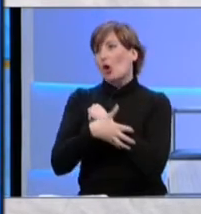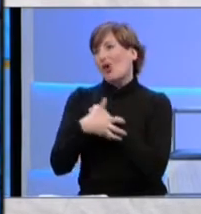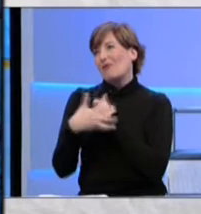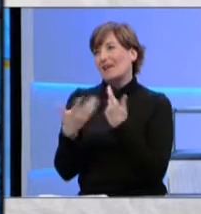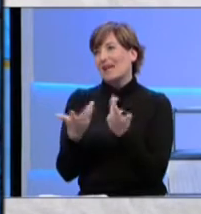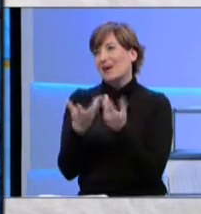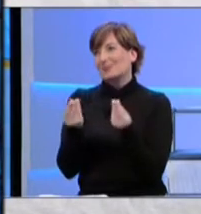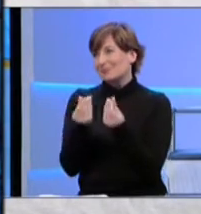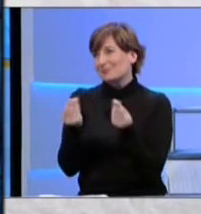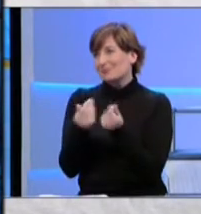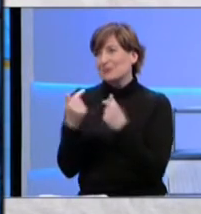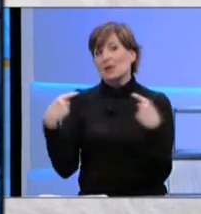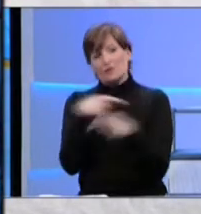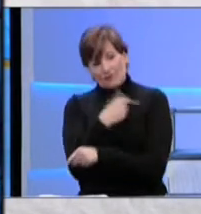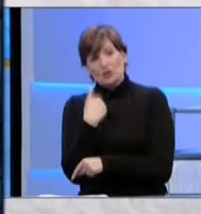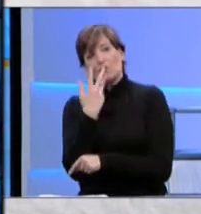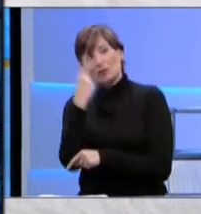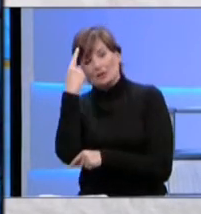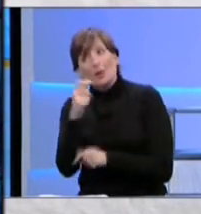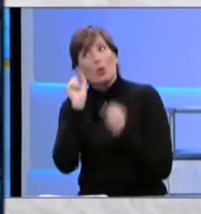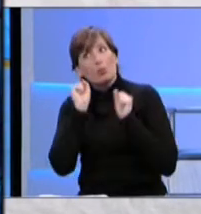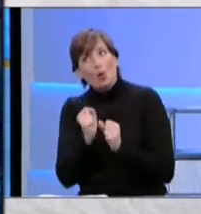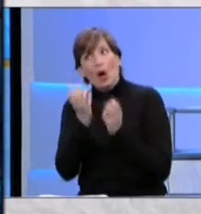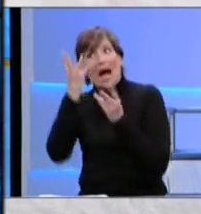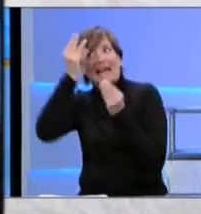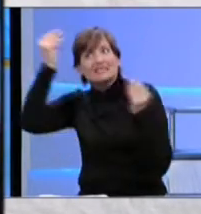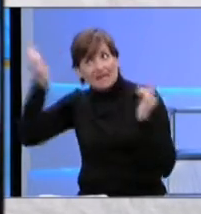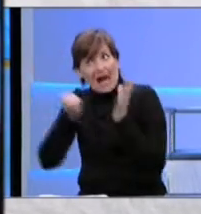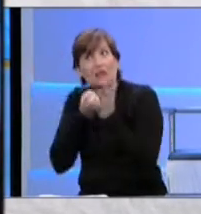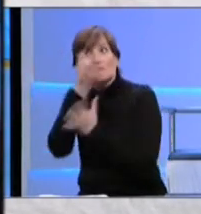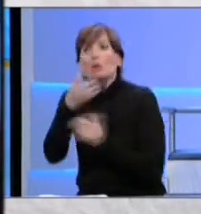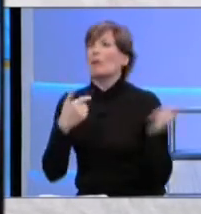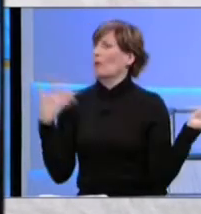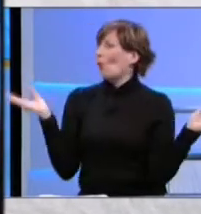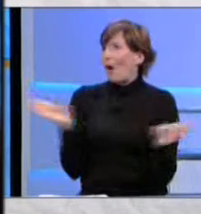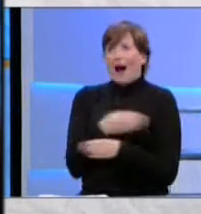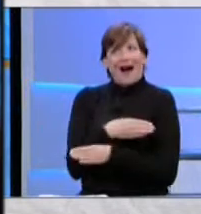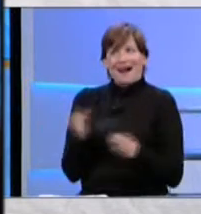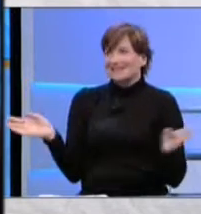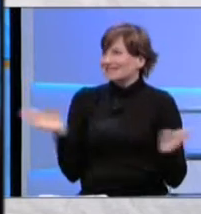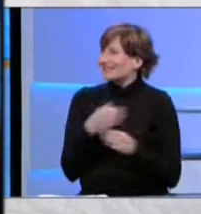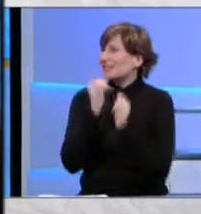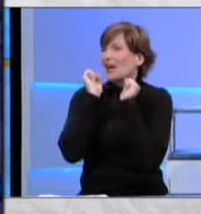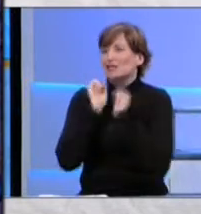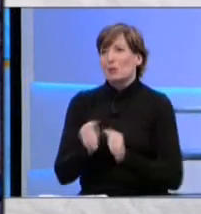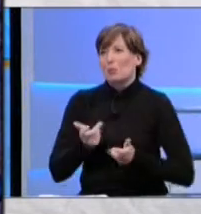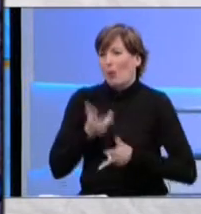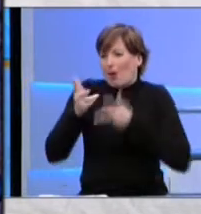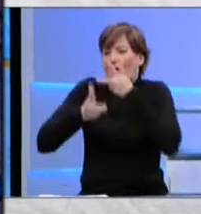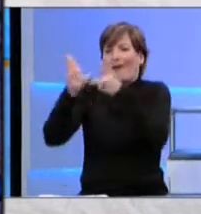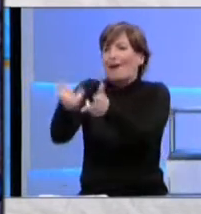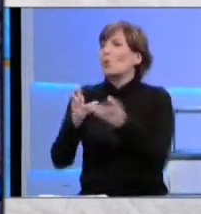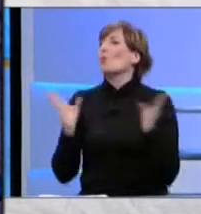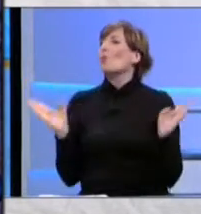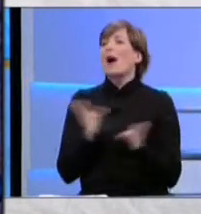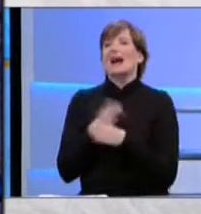una lingua che consente di esprimere concetti astratti. Qualsiasi cosa evidentemente si può esprimere in lingua dei